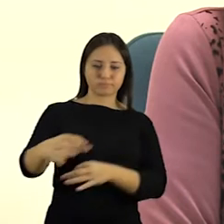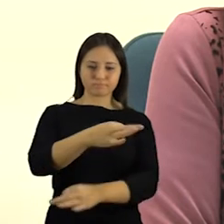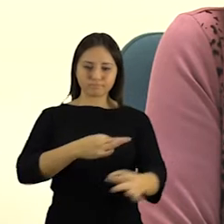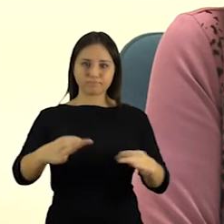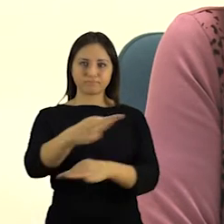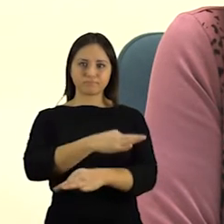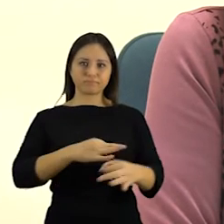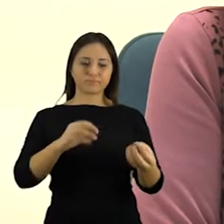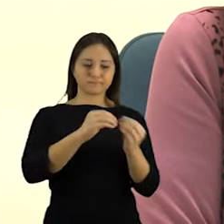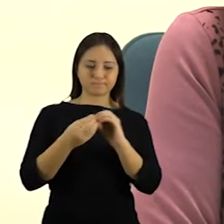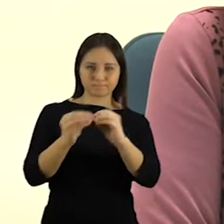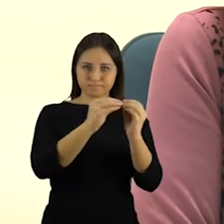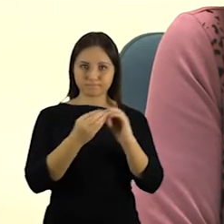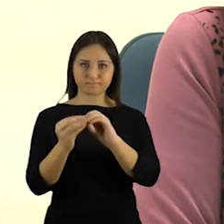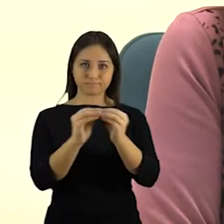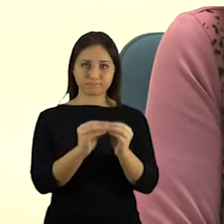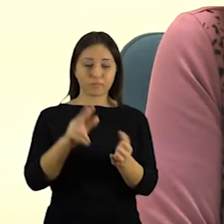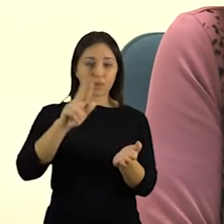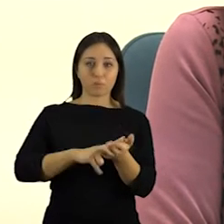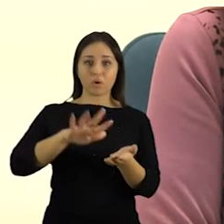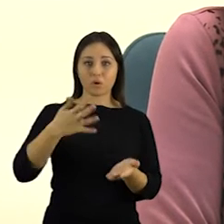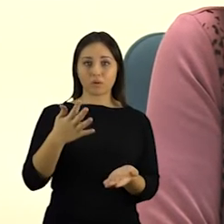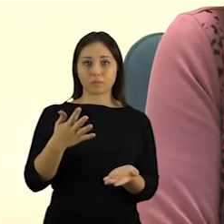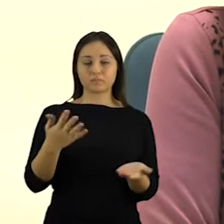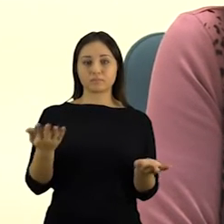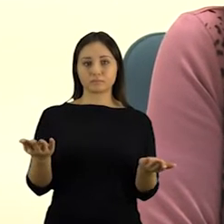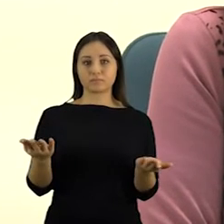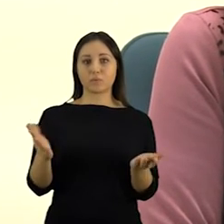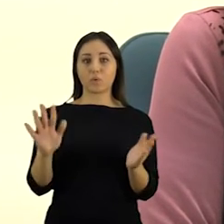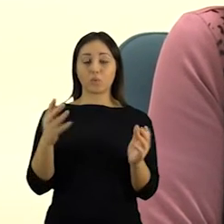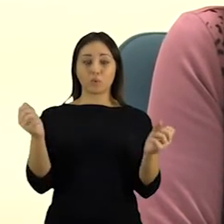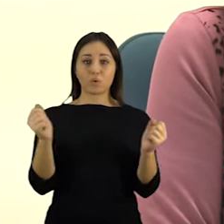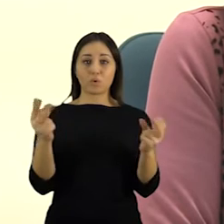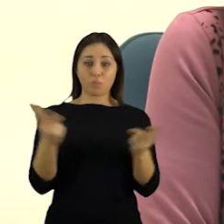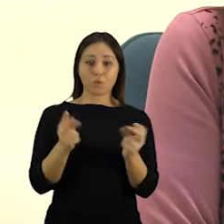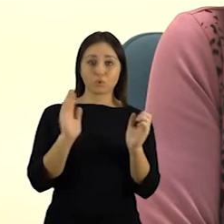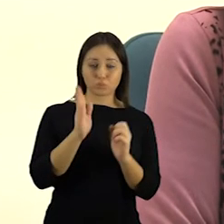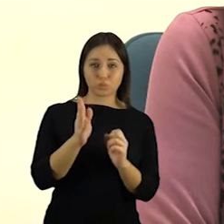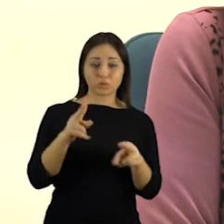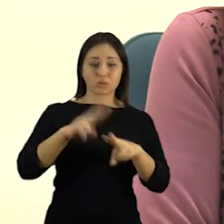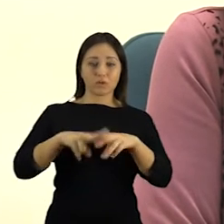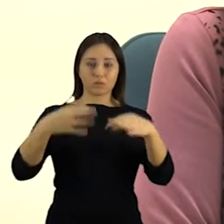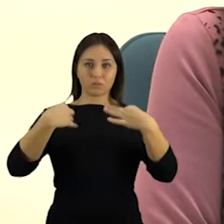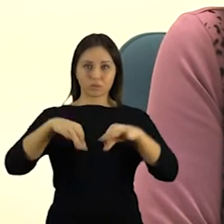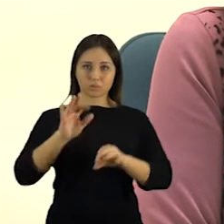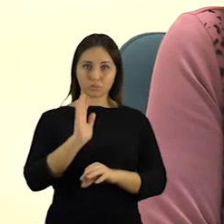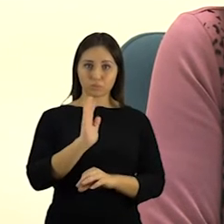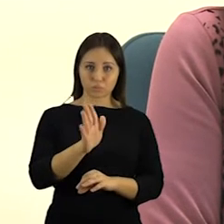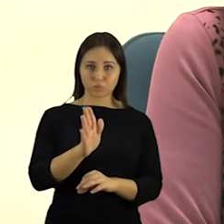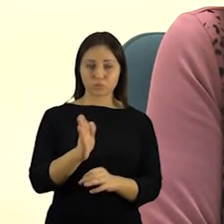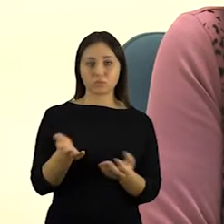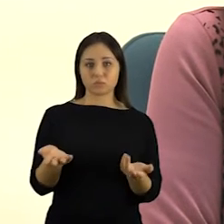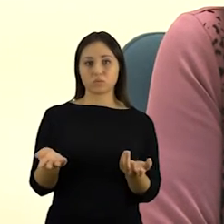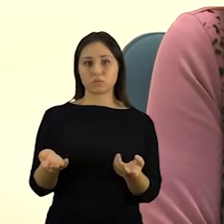bendru pasitarimo metu paramos teikimo komisijos posėdėje pasvarstita, kad esant